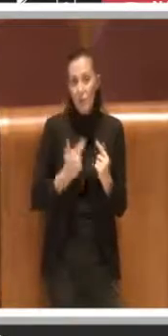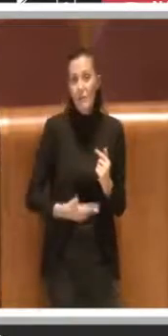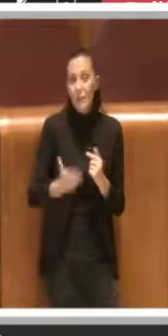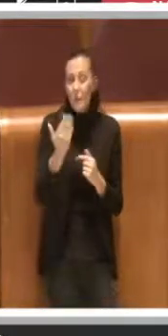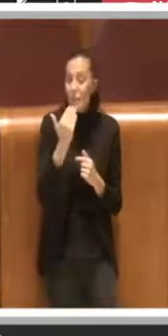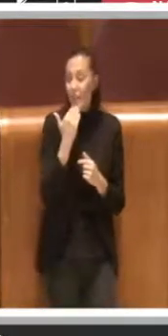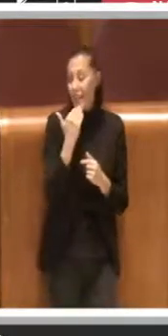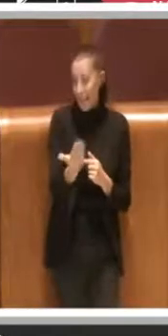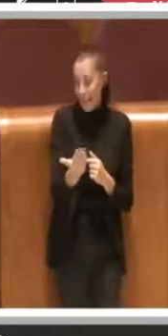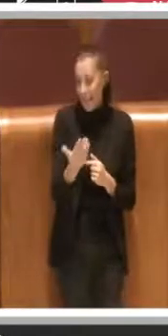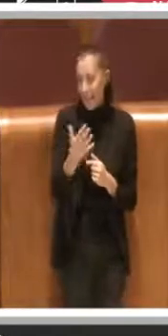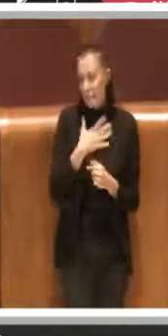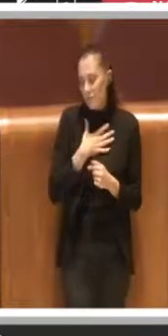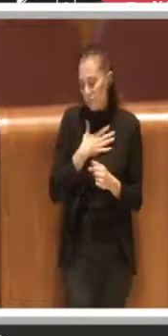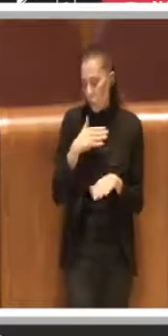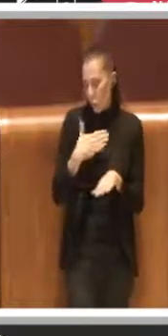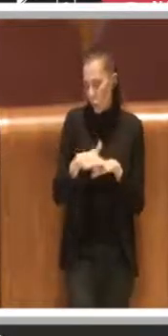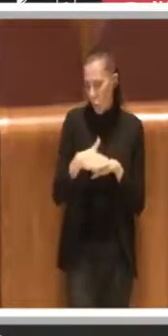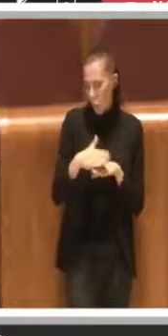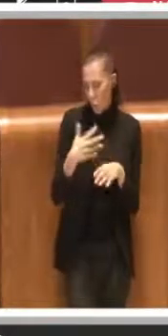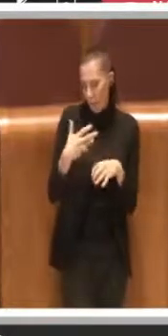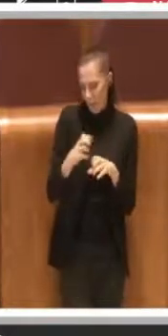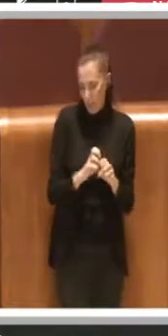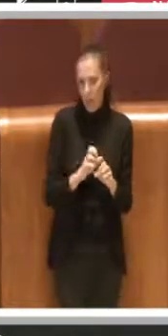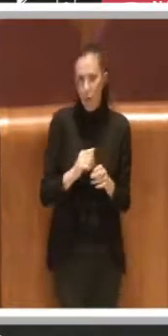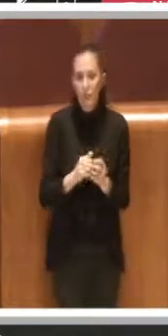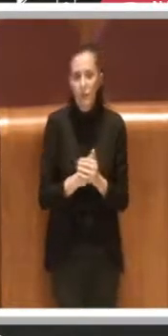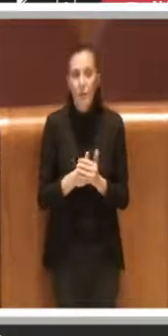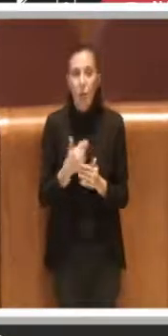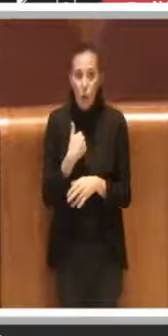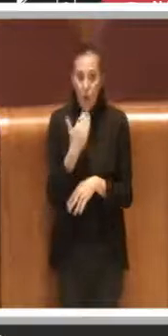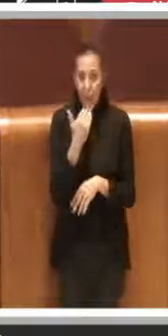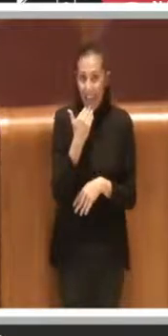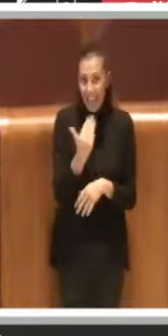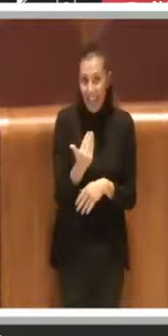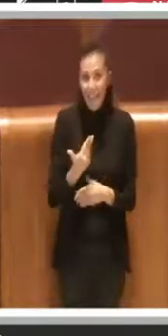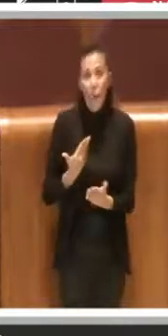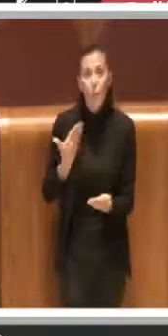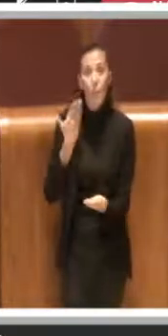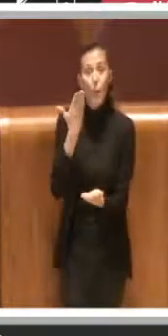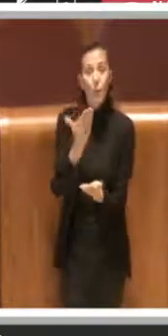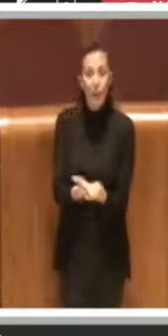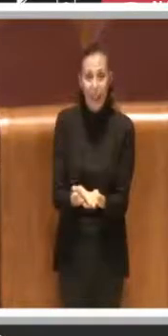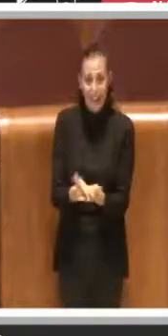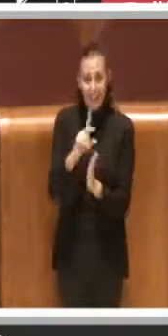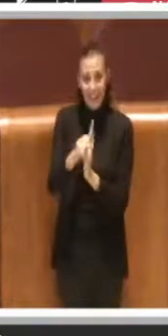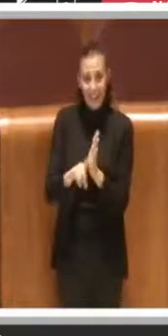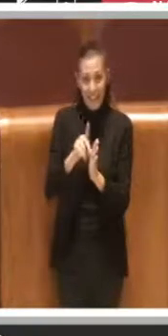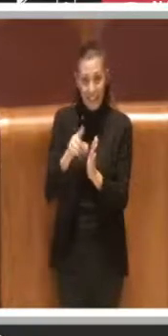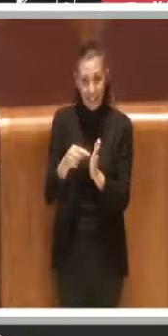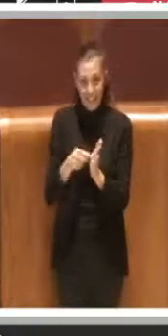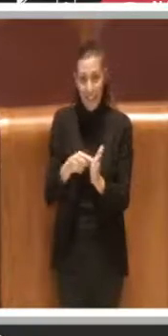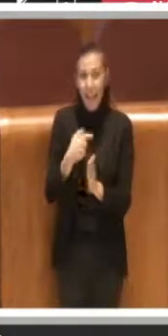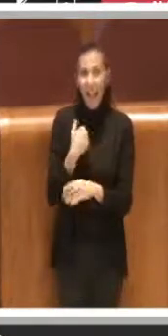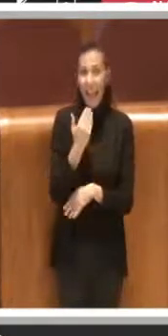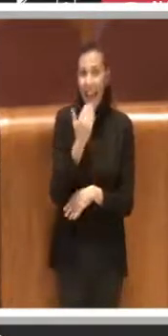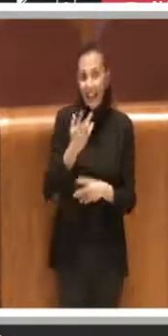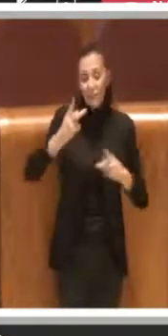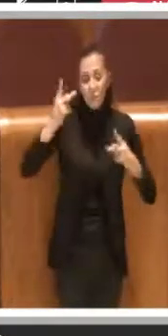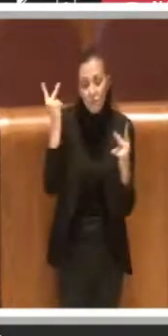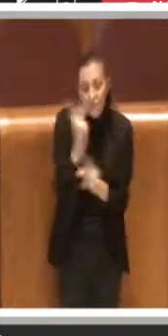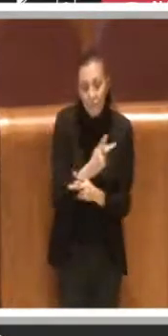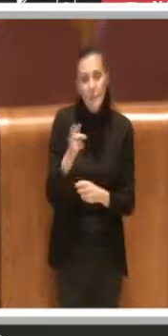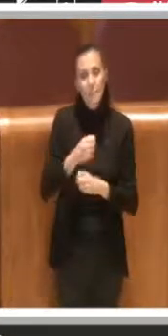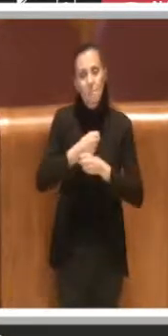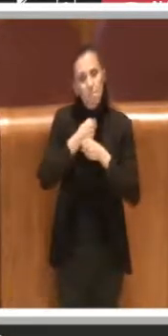Grazie, ne osserva molto meno. Io ringrazio le proponenti di questa delibera e le ringrazio anche per aver avuto